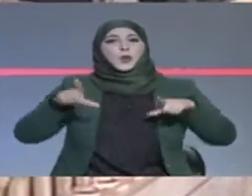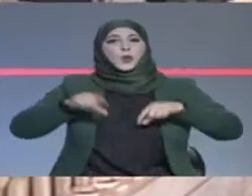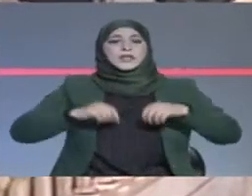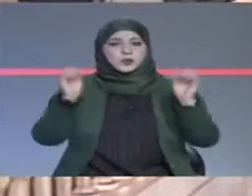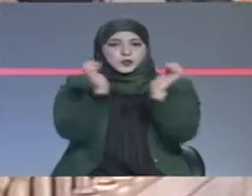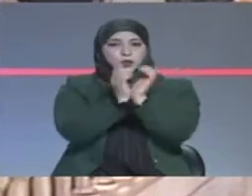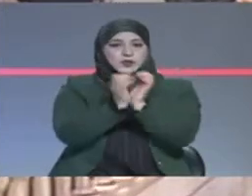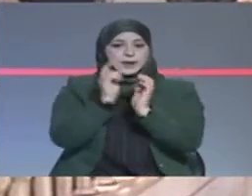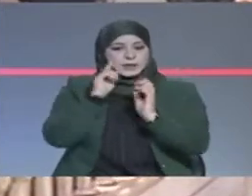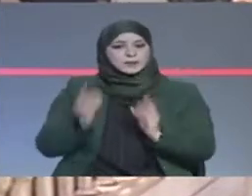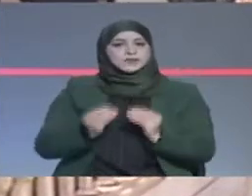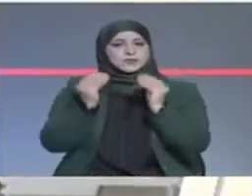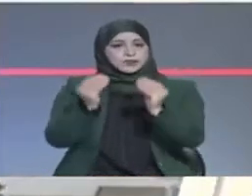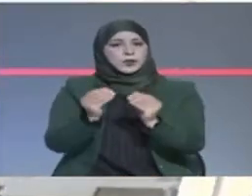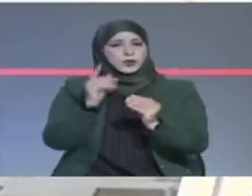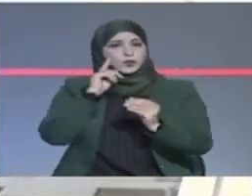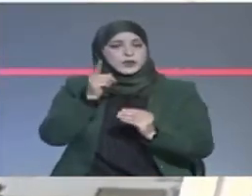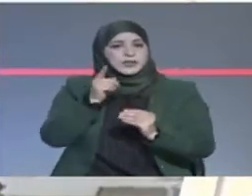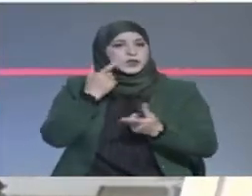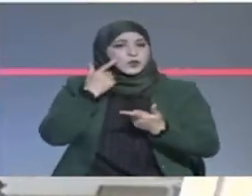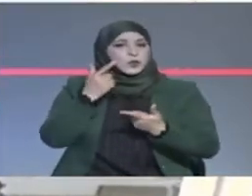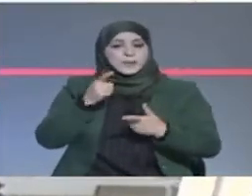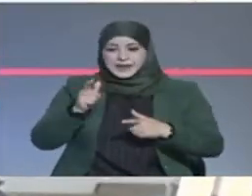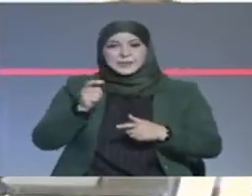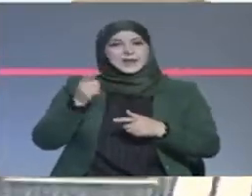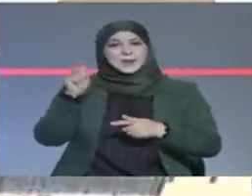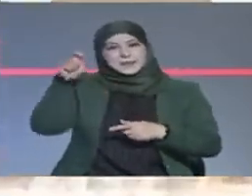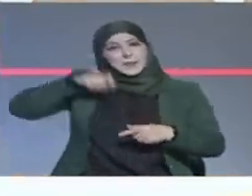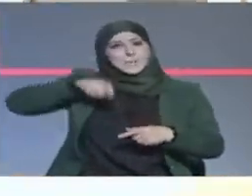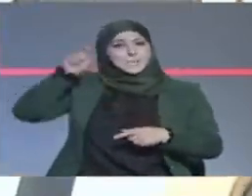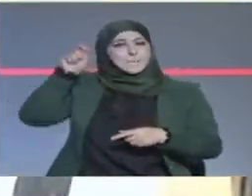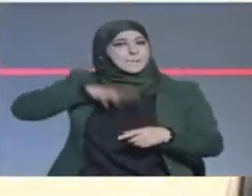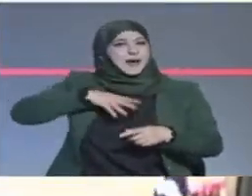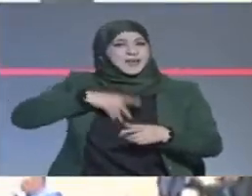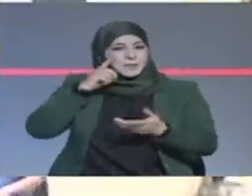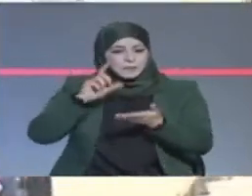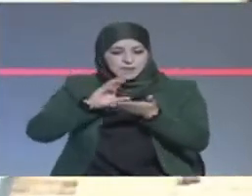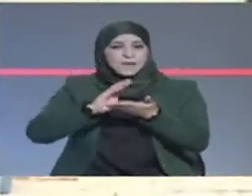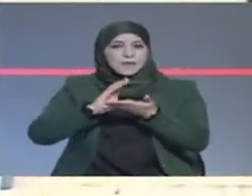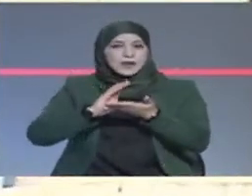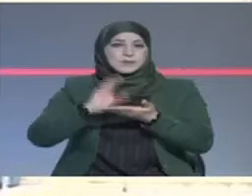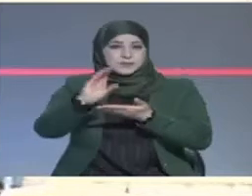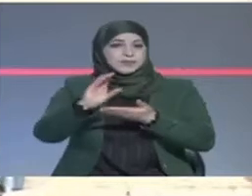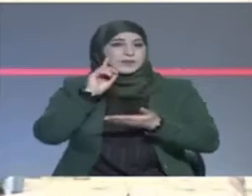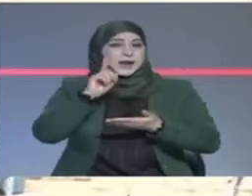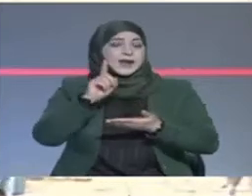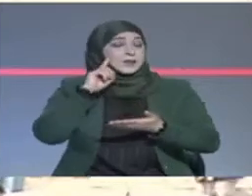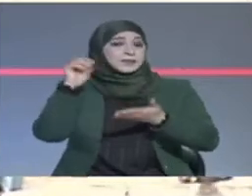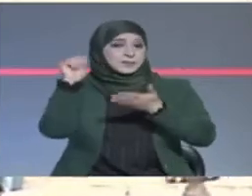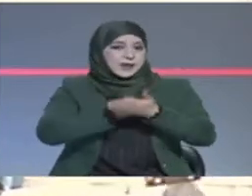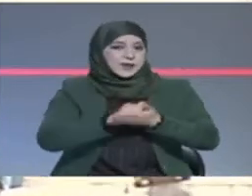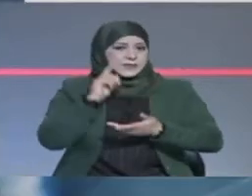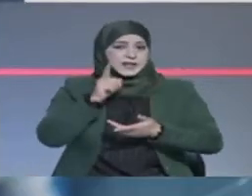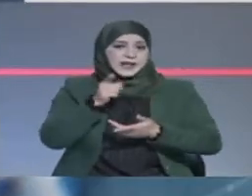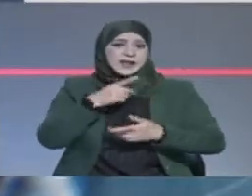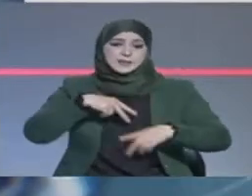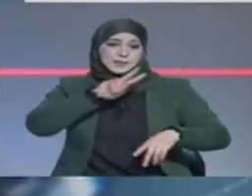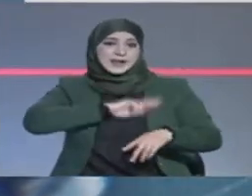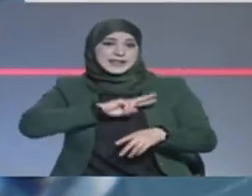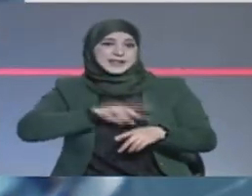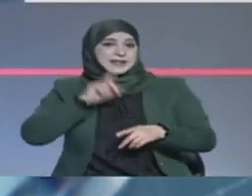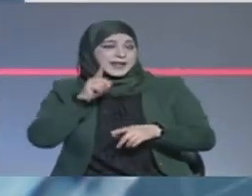الشؤون الاجتماعية الفيتو ضد الطلب إعفاء منحة القضاءات من الأداء وتحميل الصديق الاجتماعية العبء الجمائي ناتج عنها